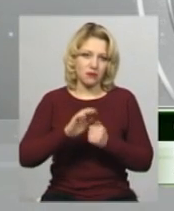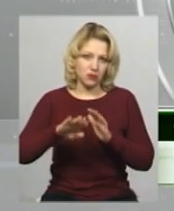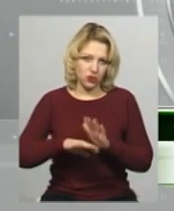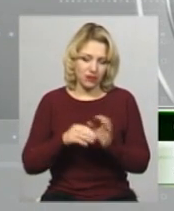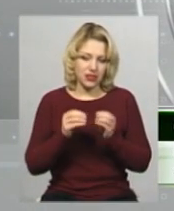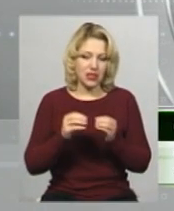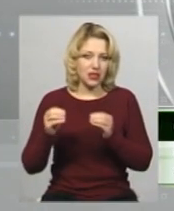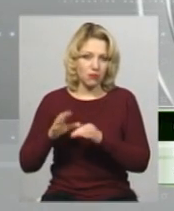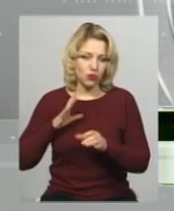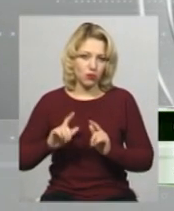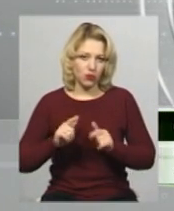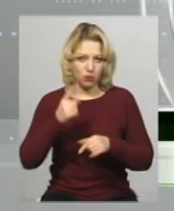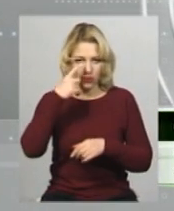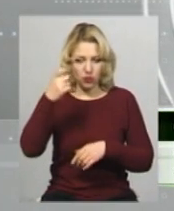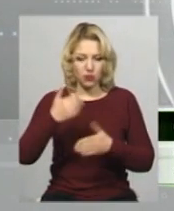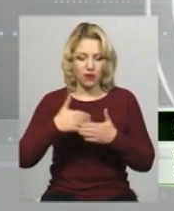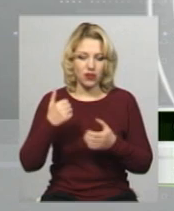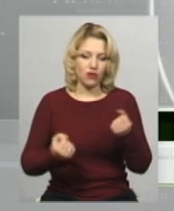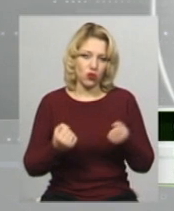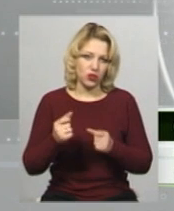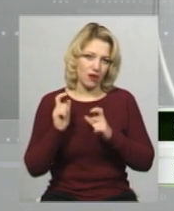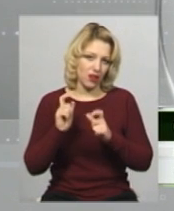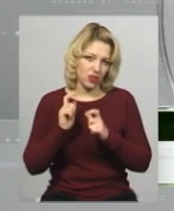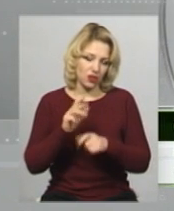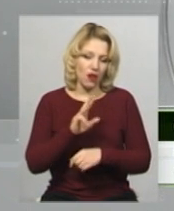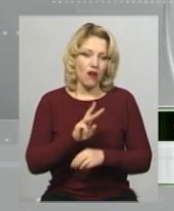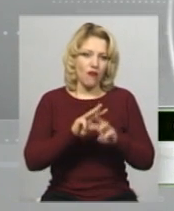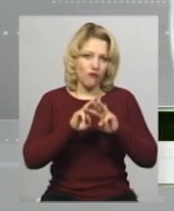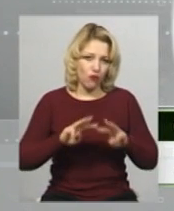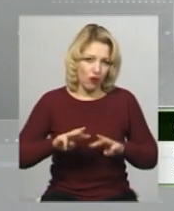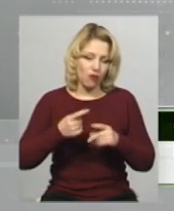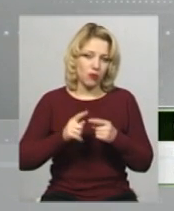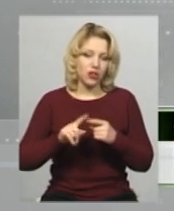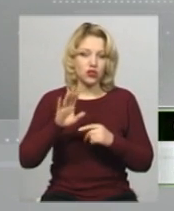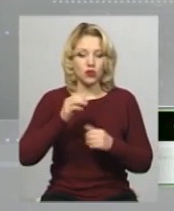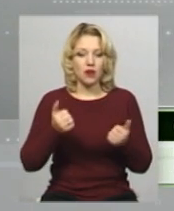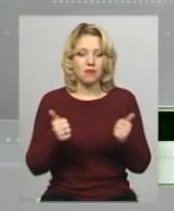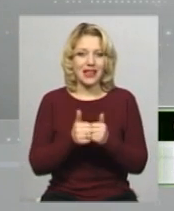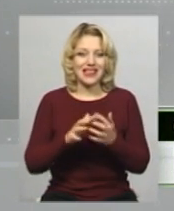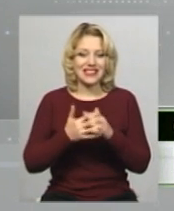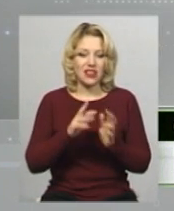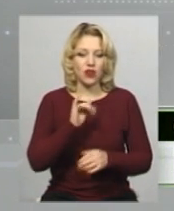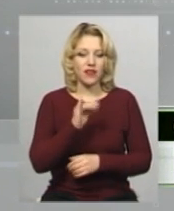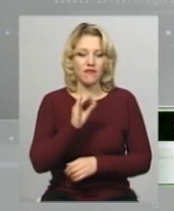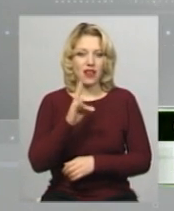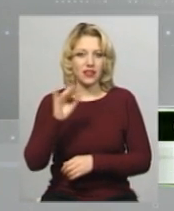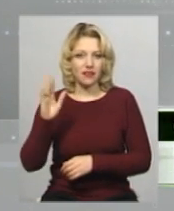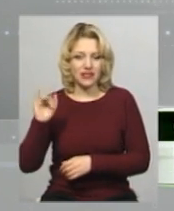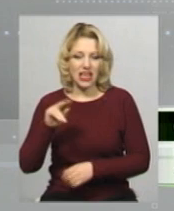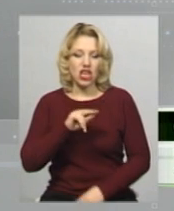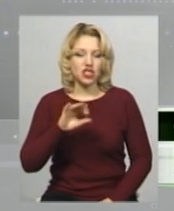.10 поступило повідомлення від водія вантажного автомобіля «Вольво» про те, що він біля села Івахнівці чи Мервецького району